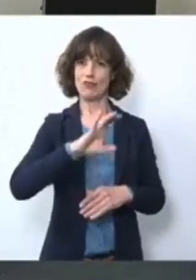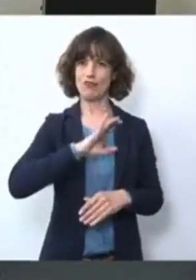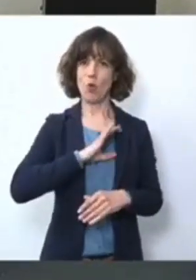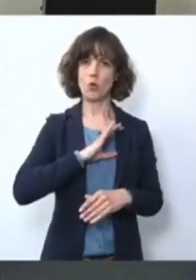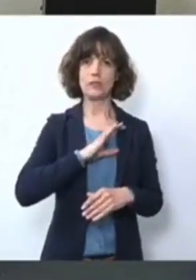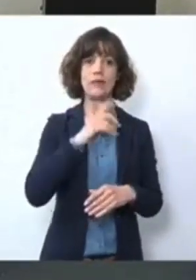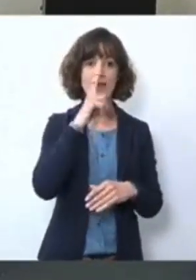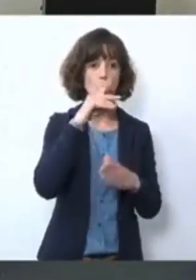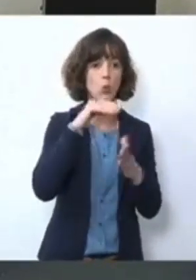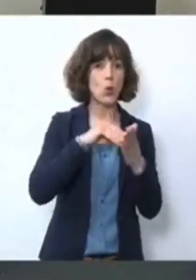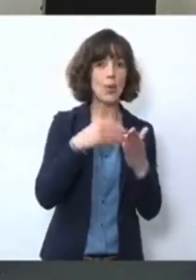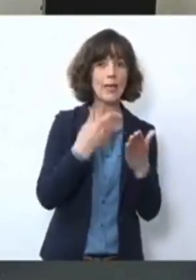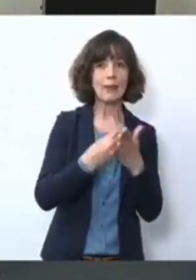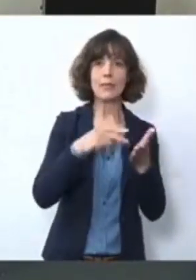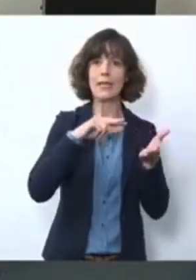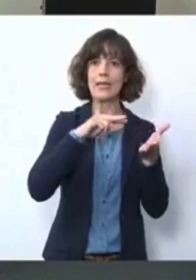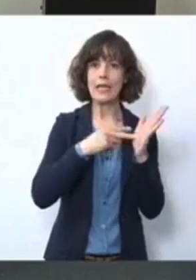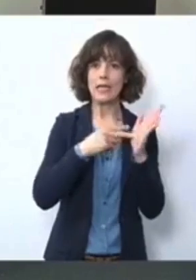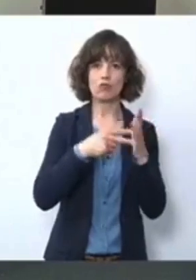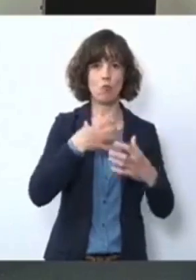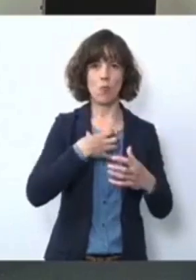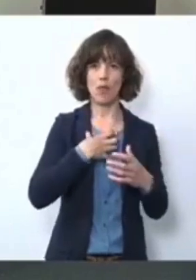technische Probleme geben sollte bei der Anmeldung.